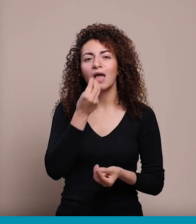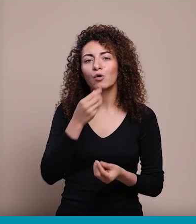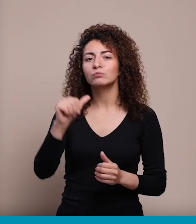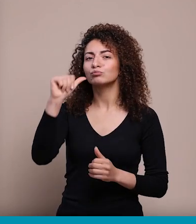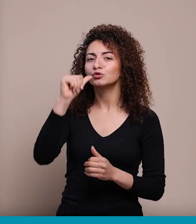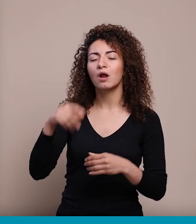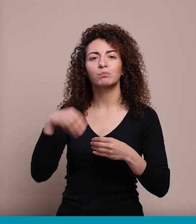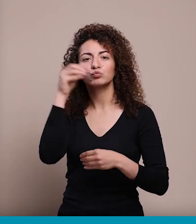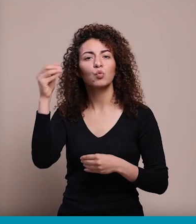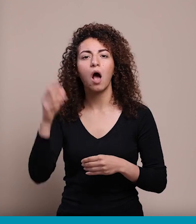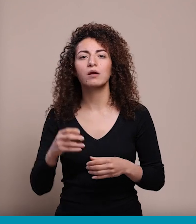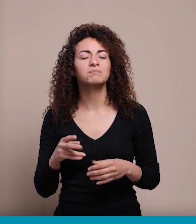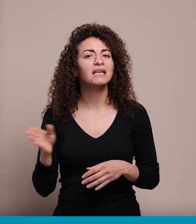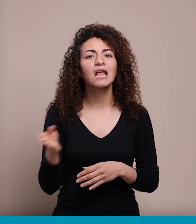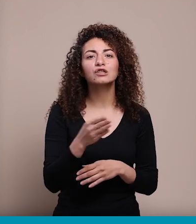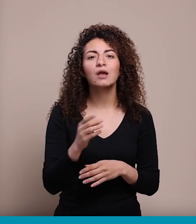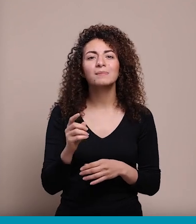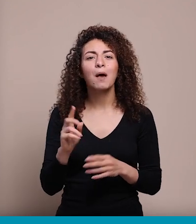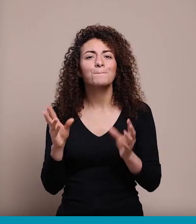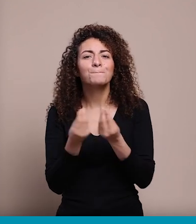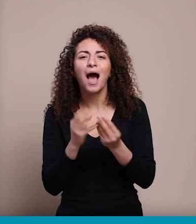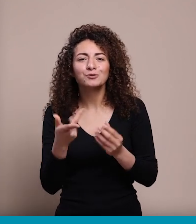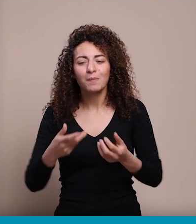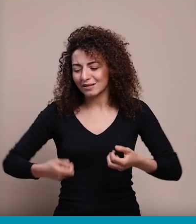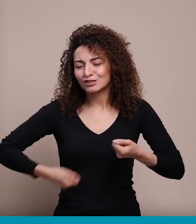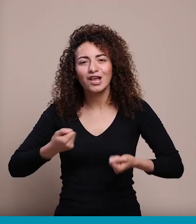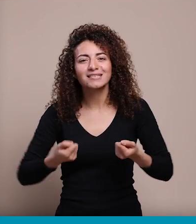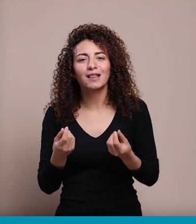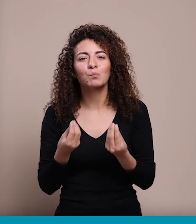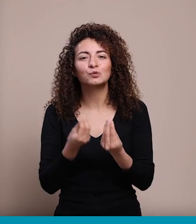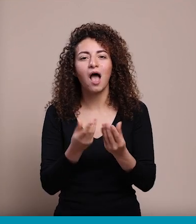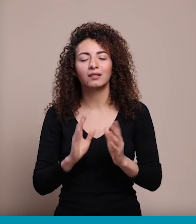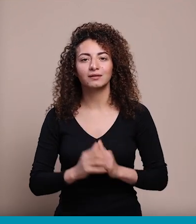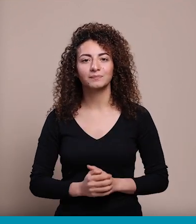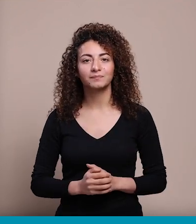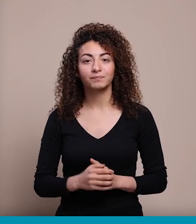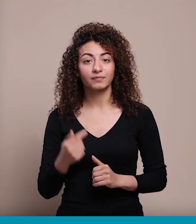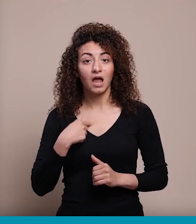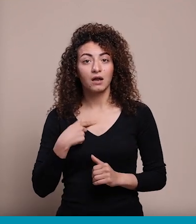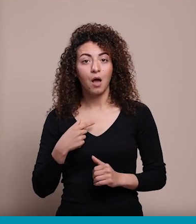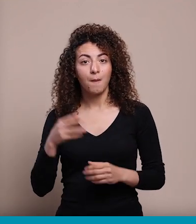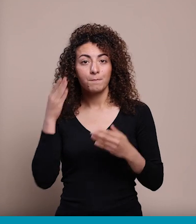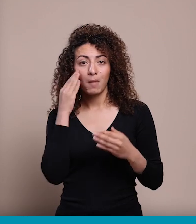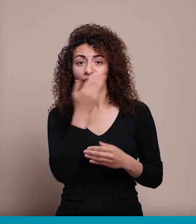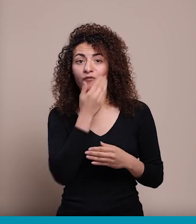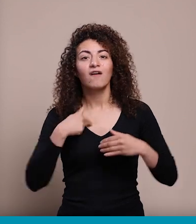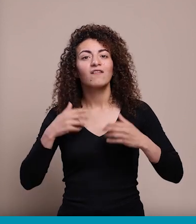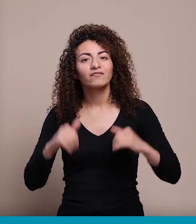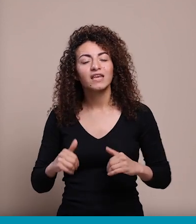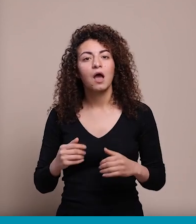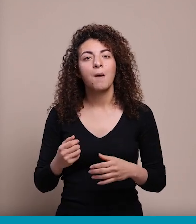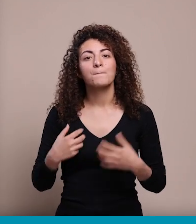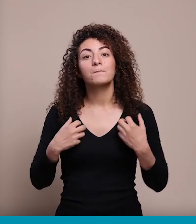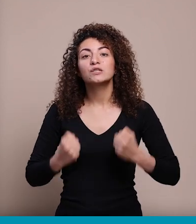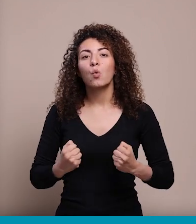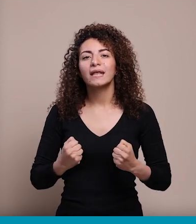وفينا نشرب وفينا نظهر وفينا نصهر مع شوية تجهيزات يعني إنما في علينا نحنا كما كفرين مسؤولية كبيرة